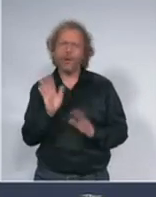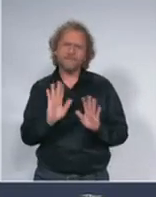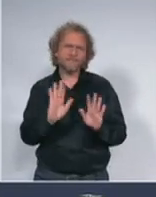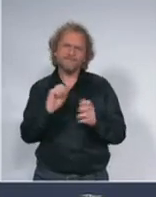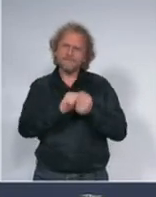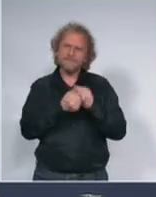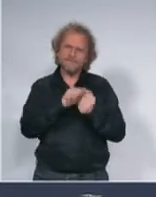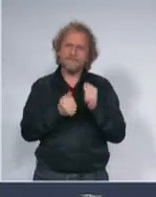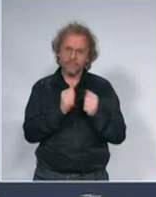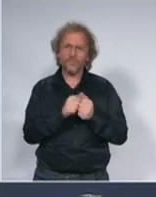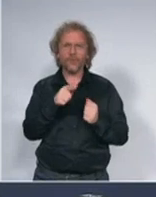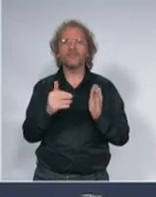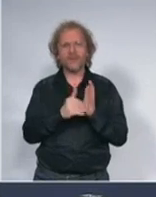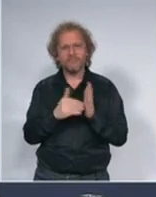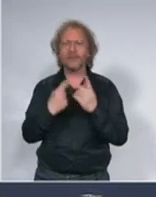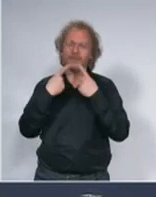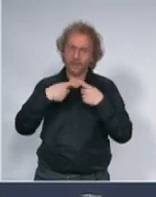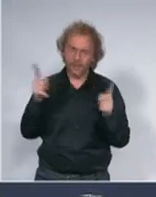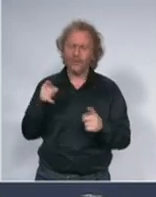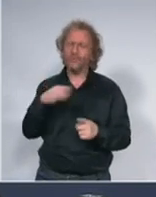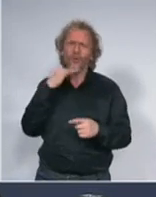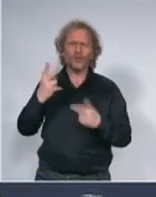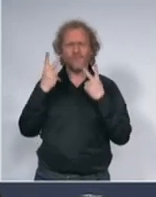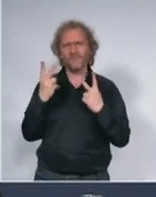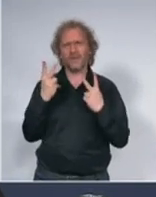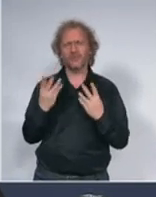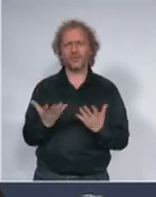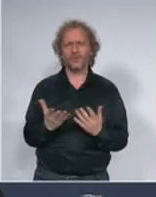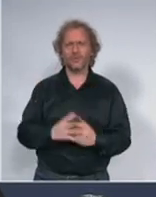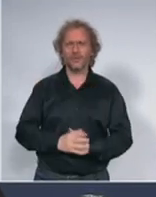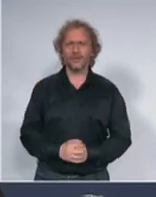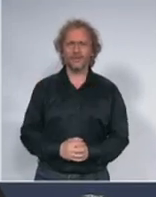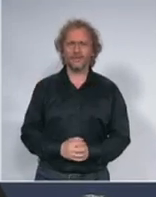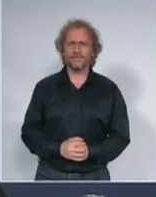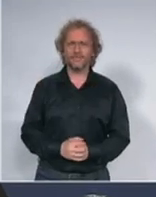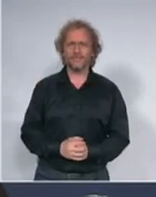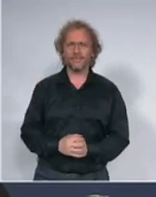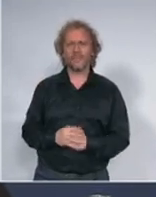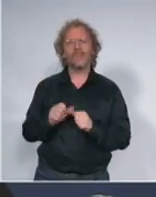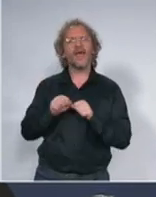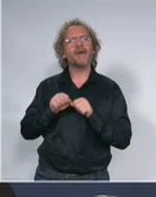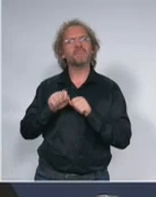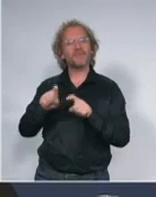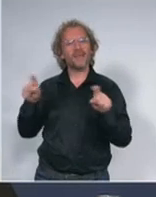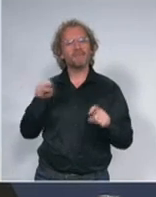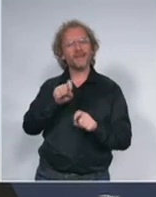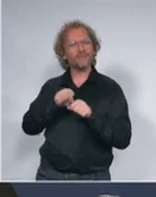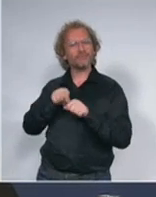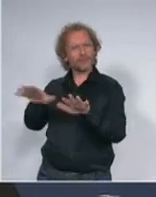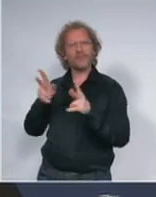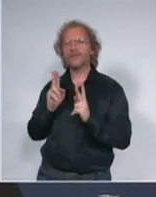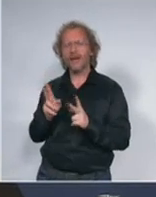poruka važna kako će se kretati ova epidemija to su razna